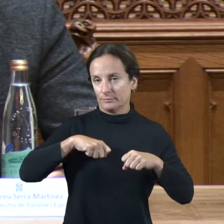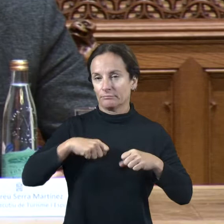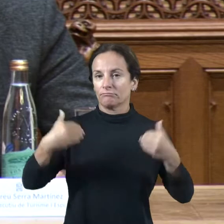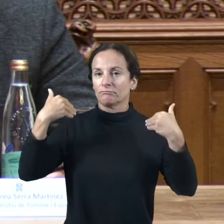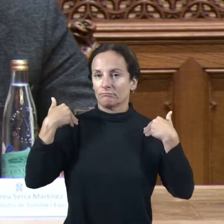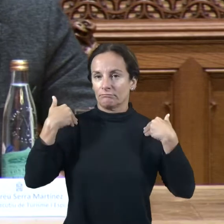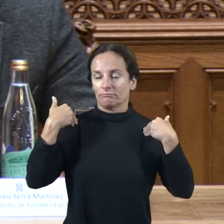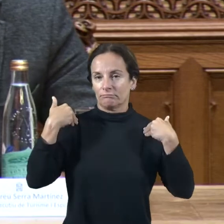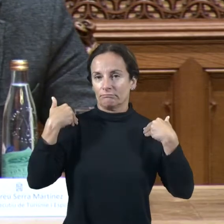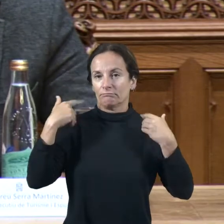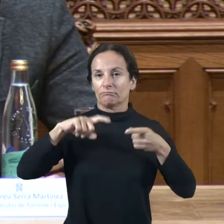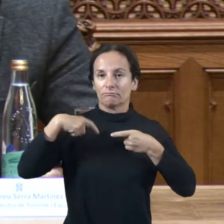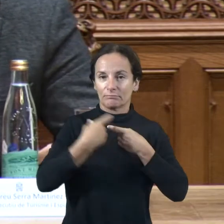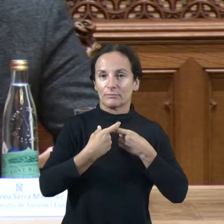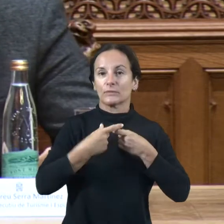Esportiu de Mallorca.